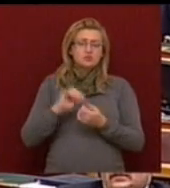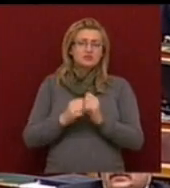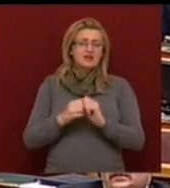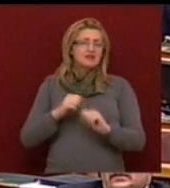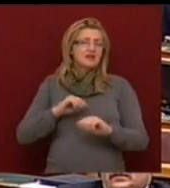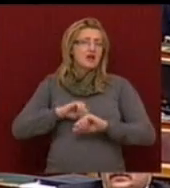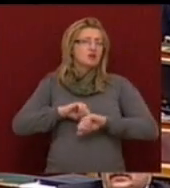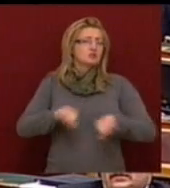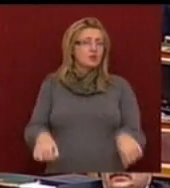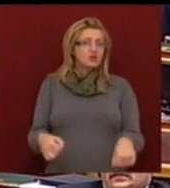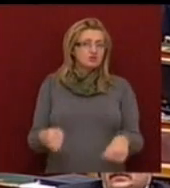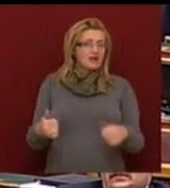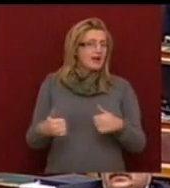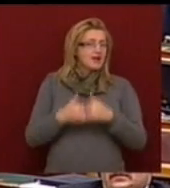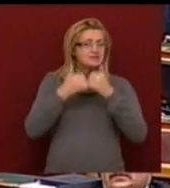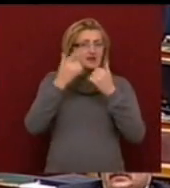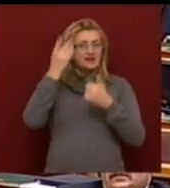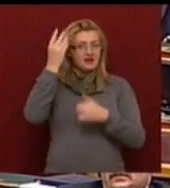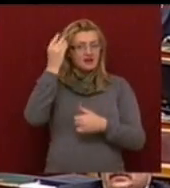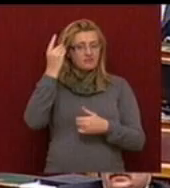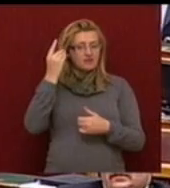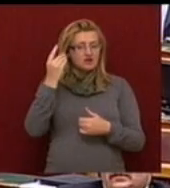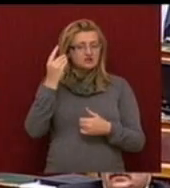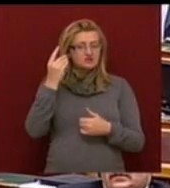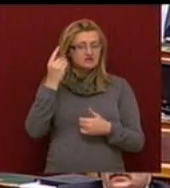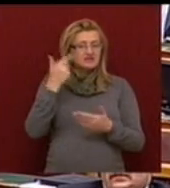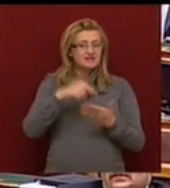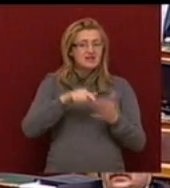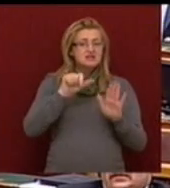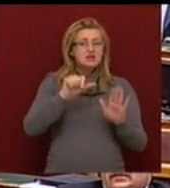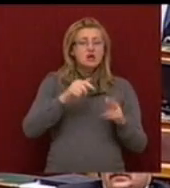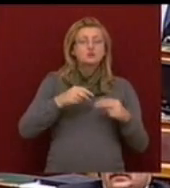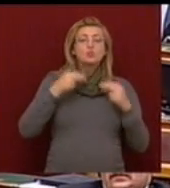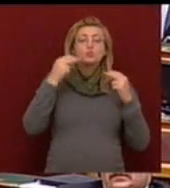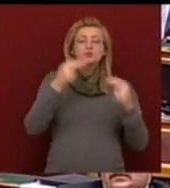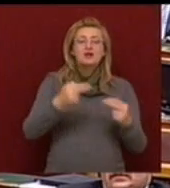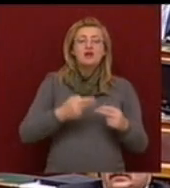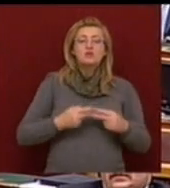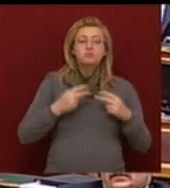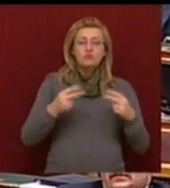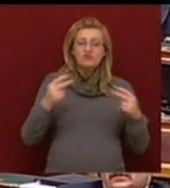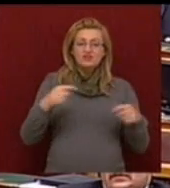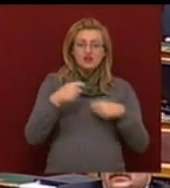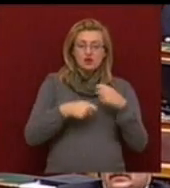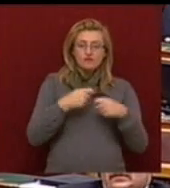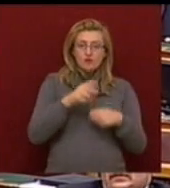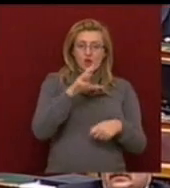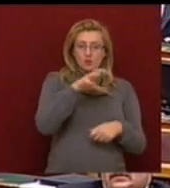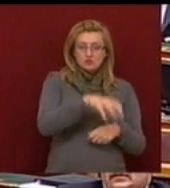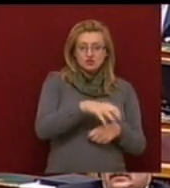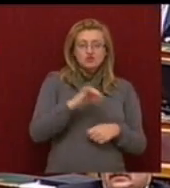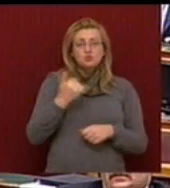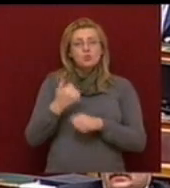Egyszerre vagyunk képesek újból 2006 után, 2006 után először bővíteni a foglalkoztatás és csökkenteni a